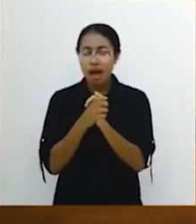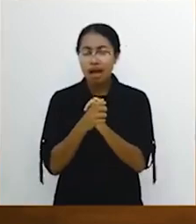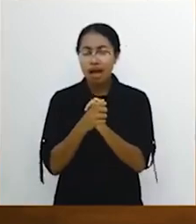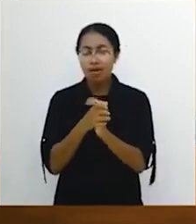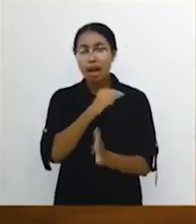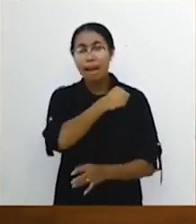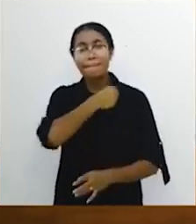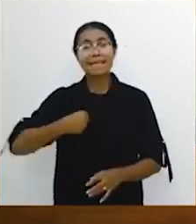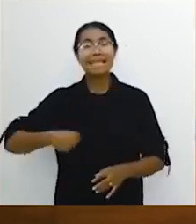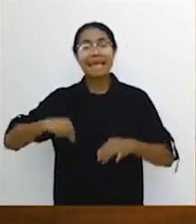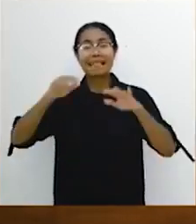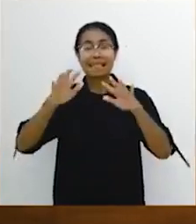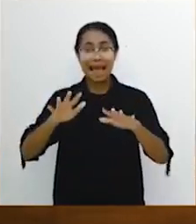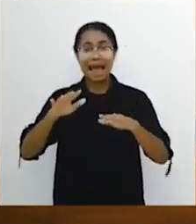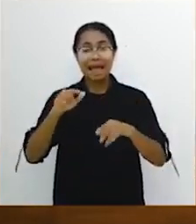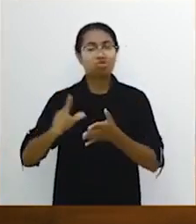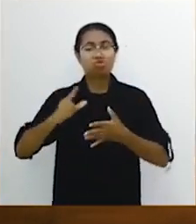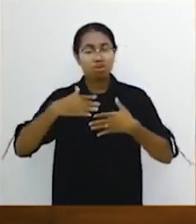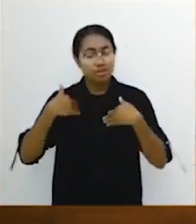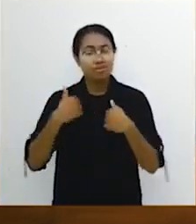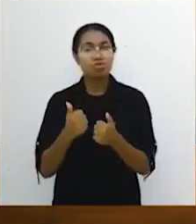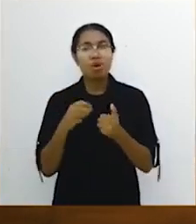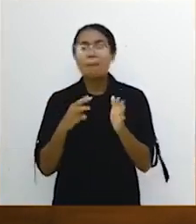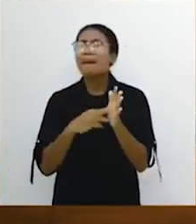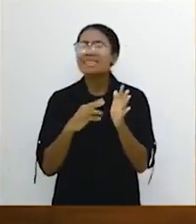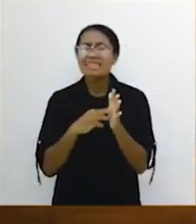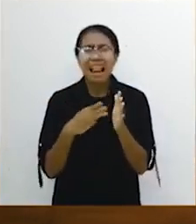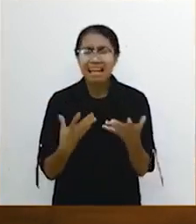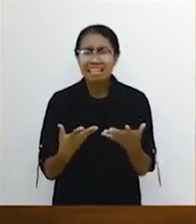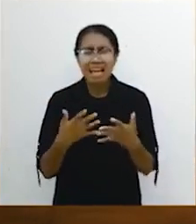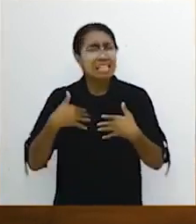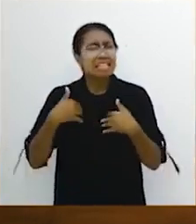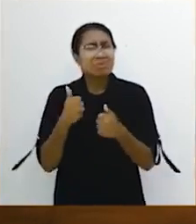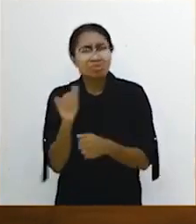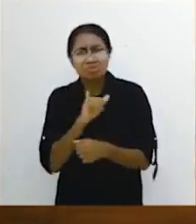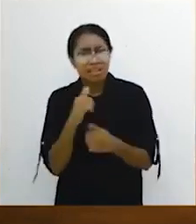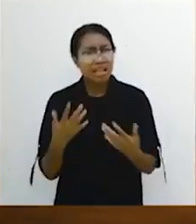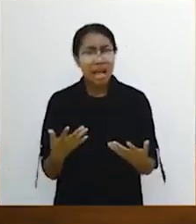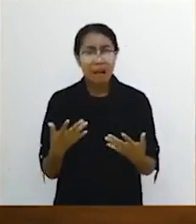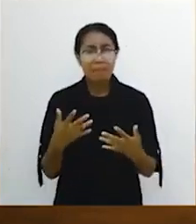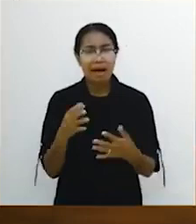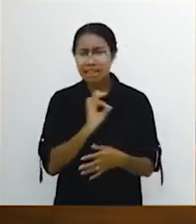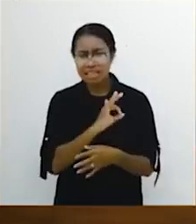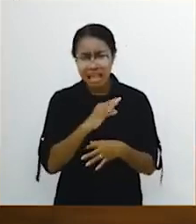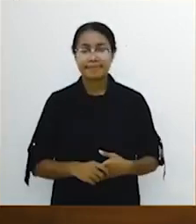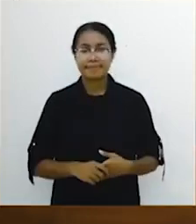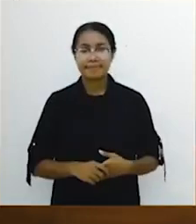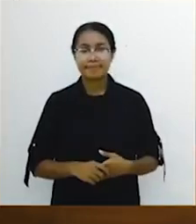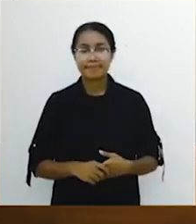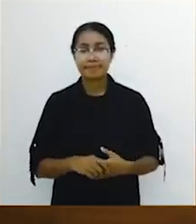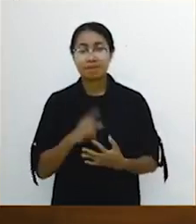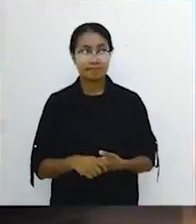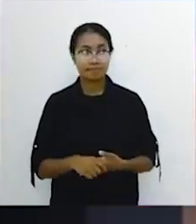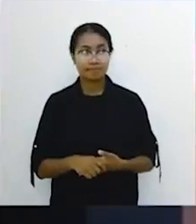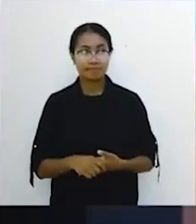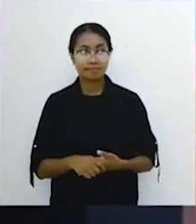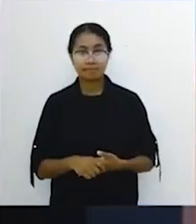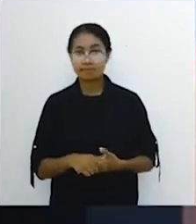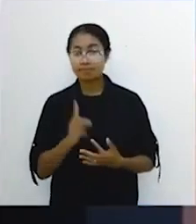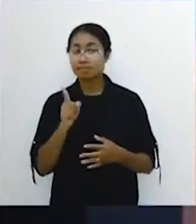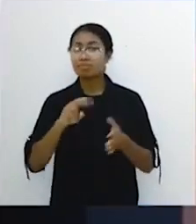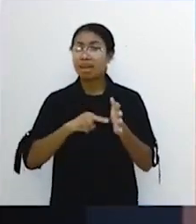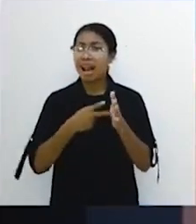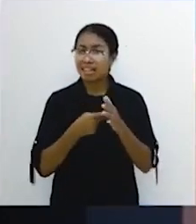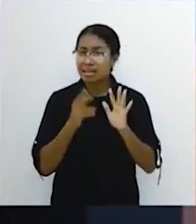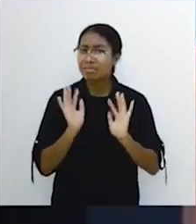pendeta-pendeta tertentu dan sembuh. Masalahnya kesembuhannya tidak sempurna. Itu banyak terjadi. Berarti